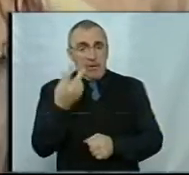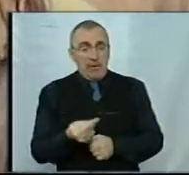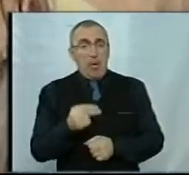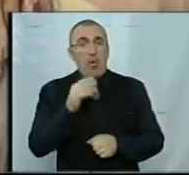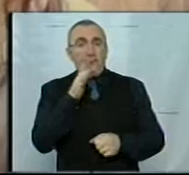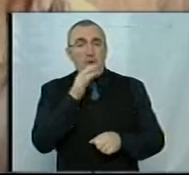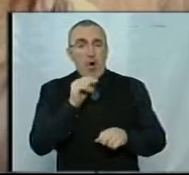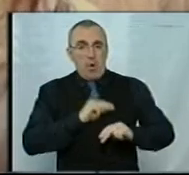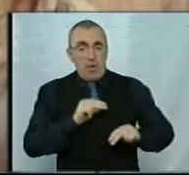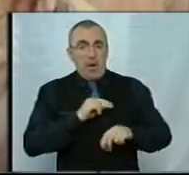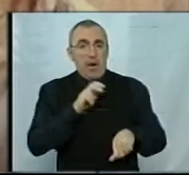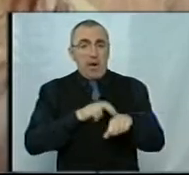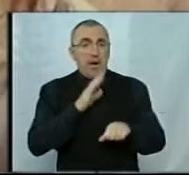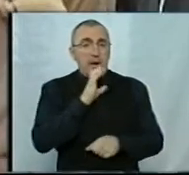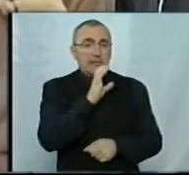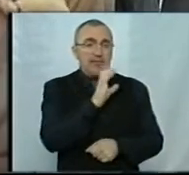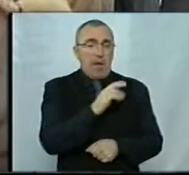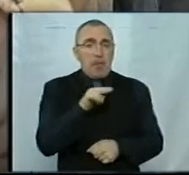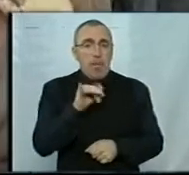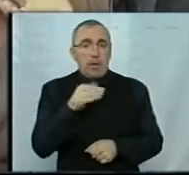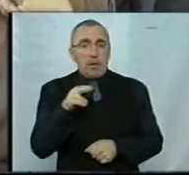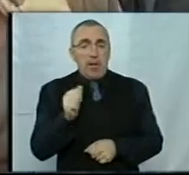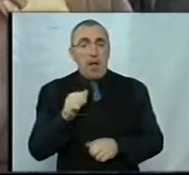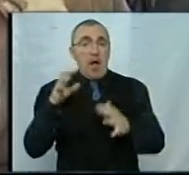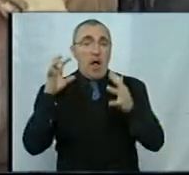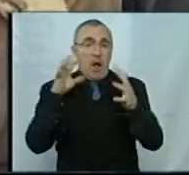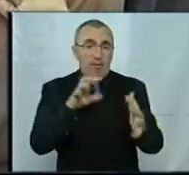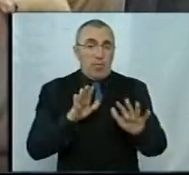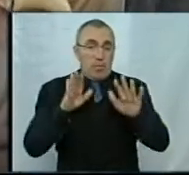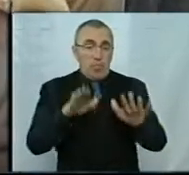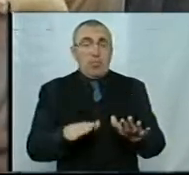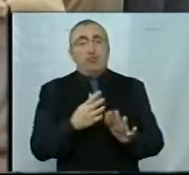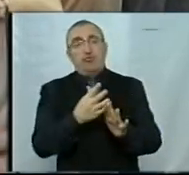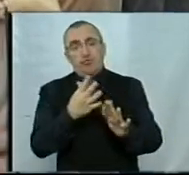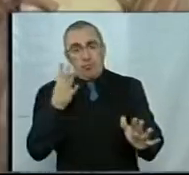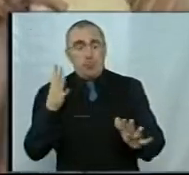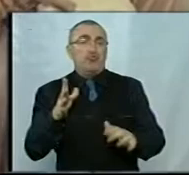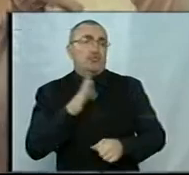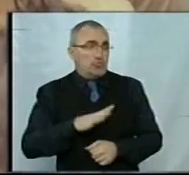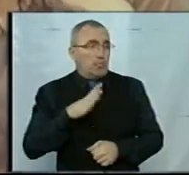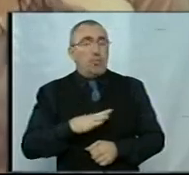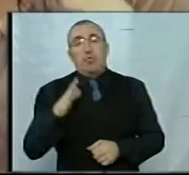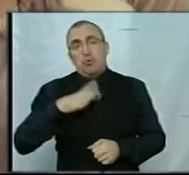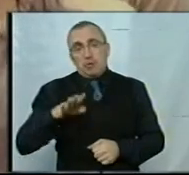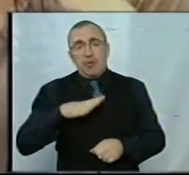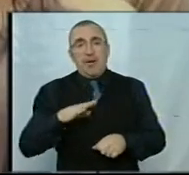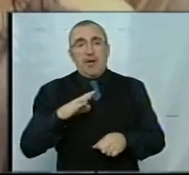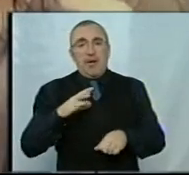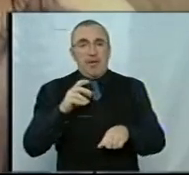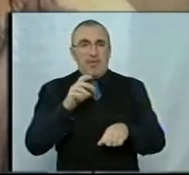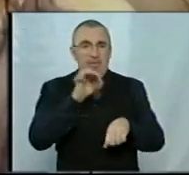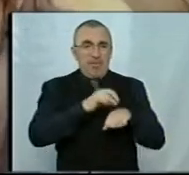робочий час, каже лікарка Світлана Пойда. Автобусом приїжджаю, стою в чергу і жду. Чекають пацієнти,